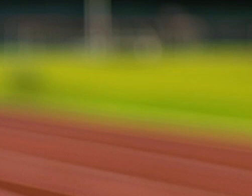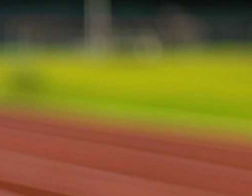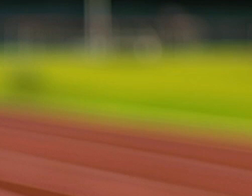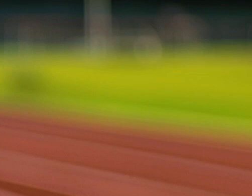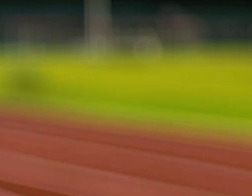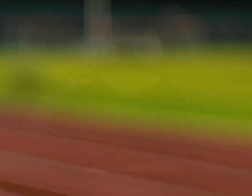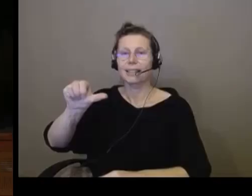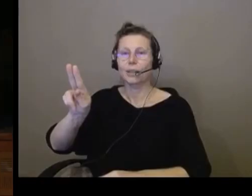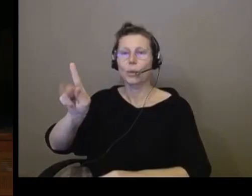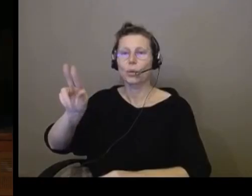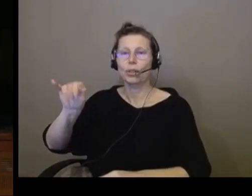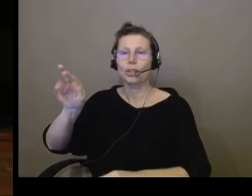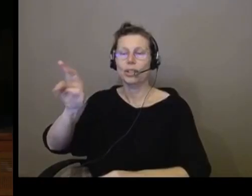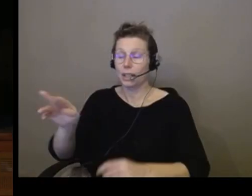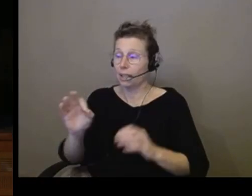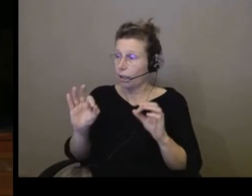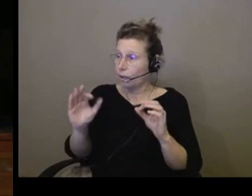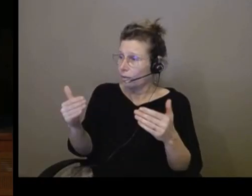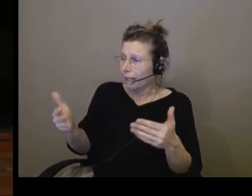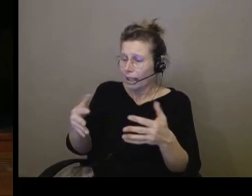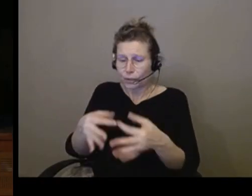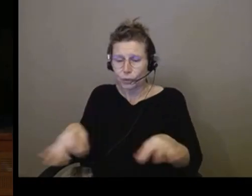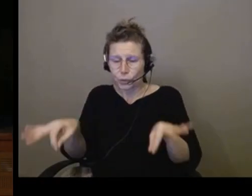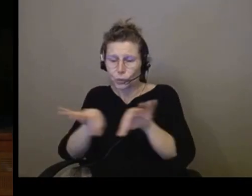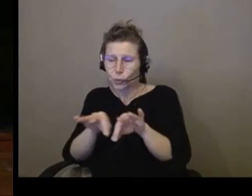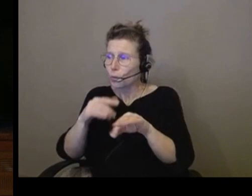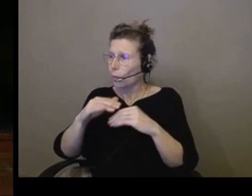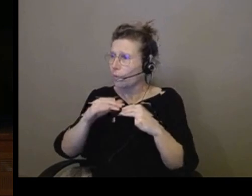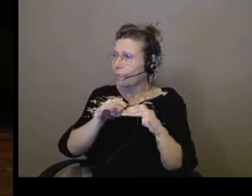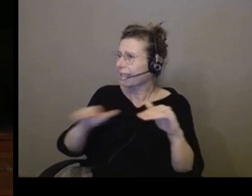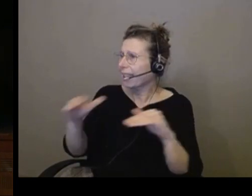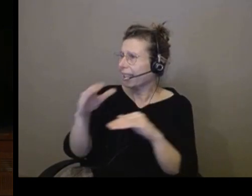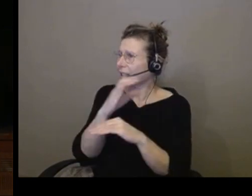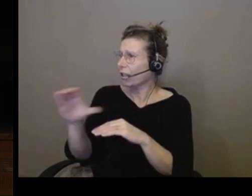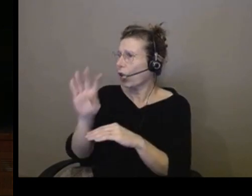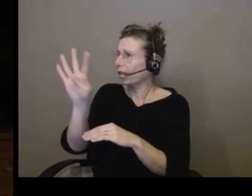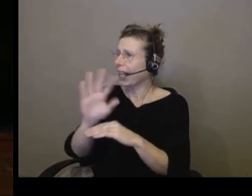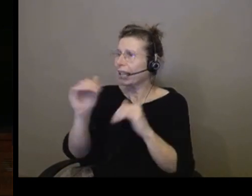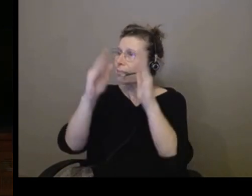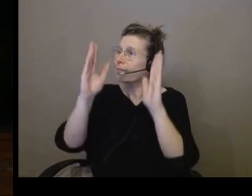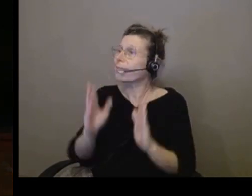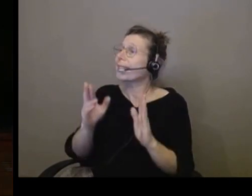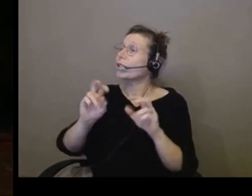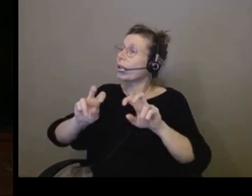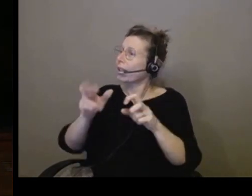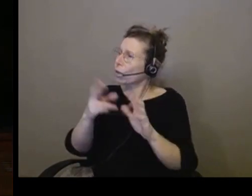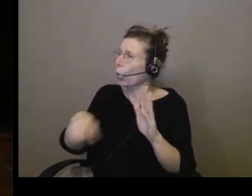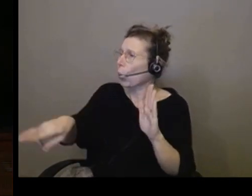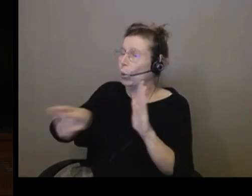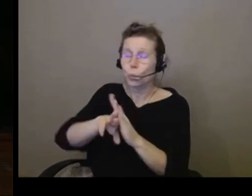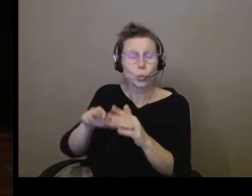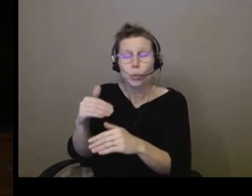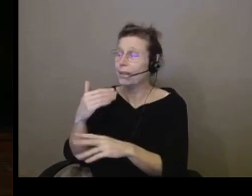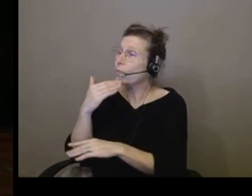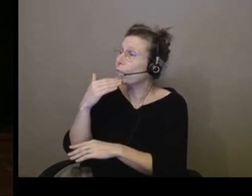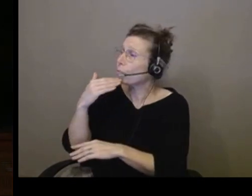De retour sur ce studio, la scène 104 de la Maison de la Radio. Bonjour Agnès Augier. Bonjour. Mon collègue le disait à l'instant, vous